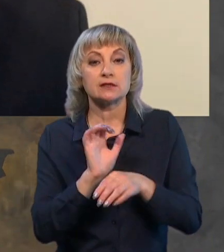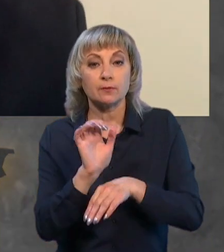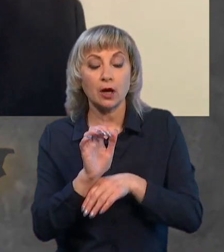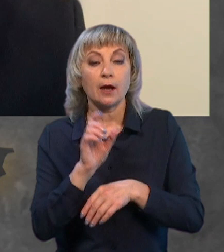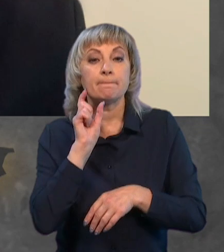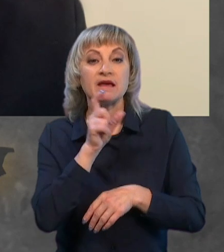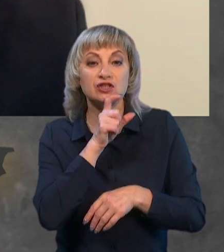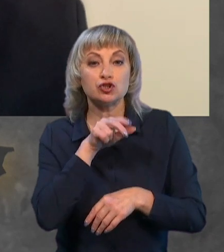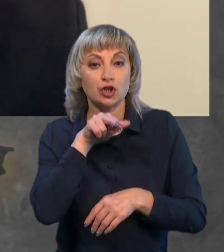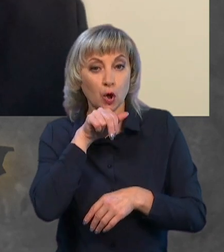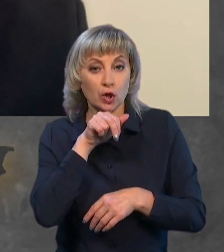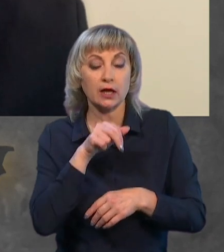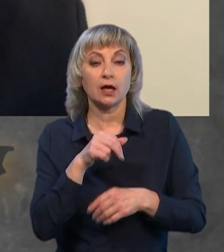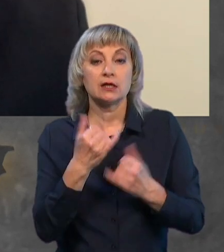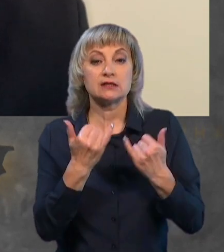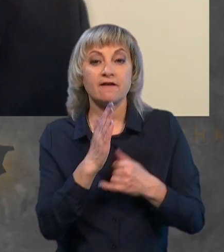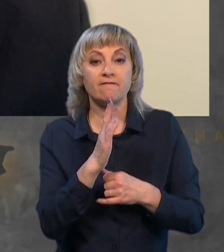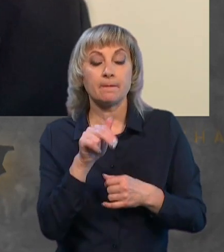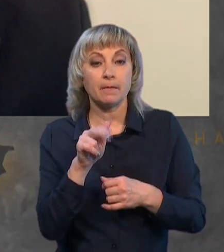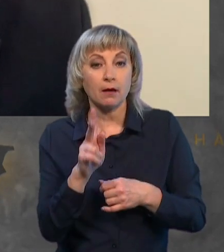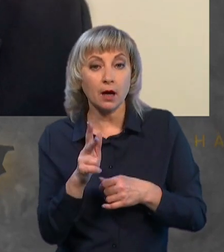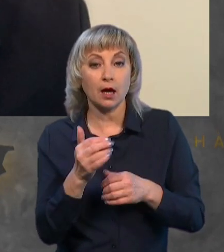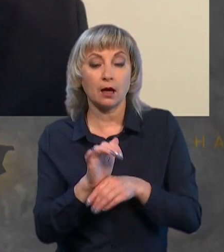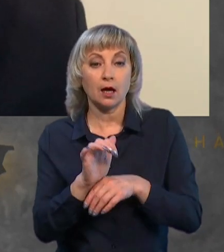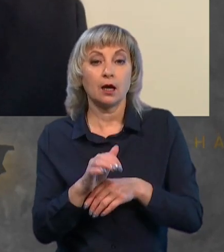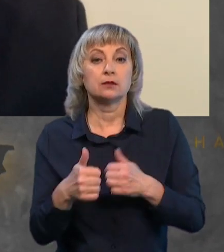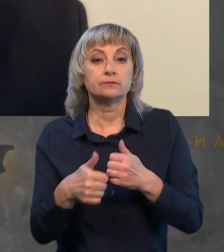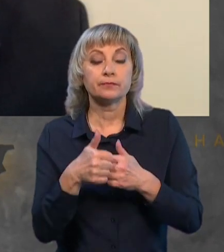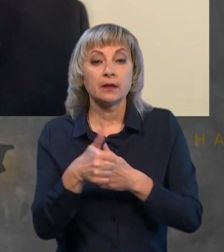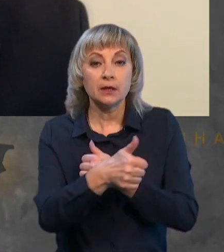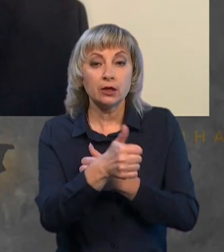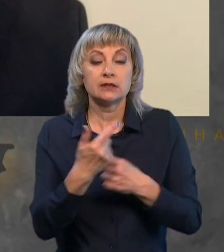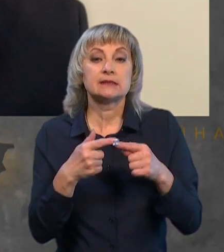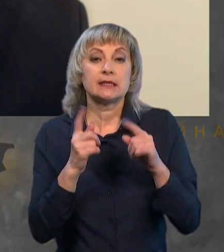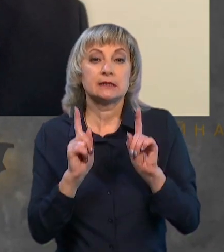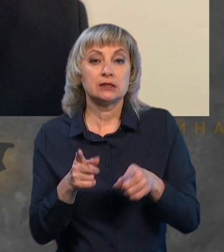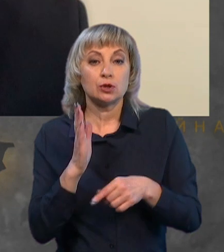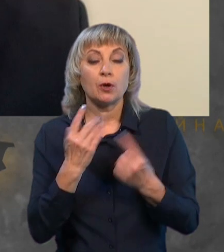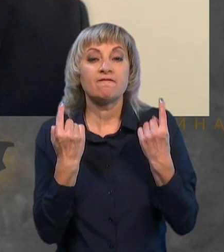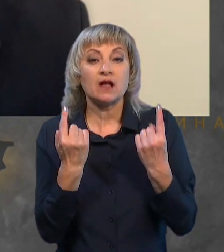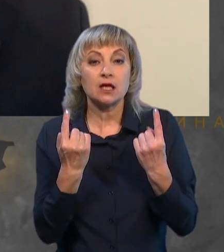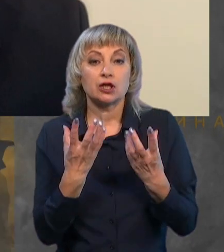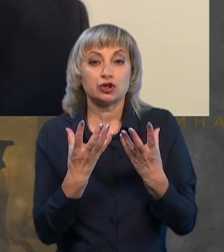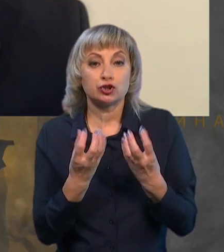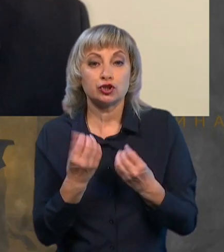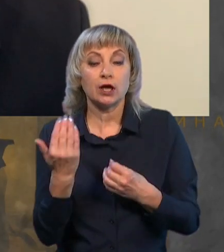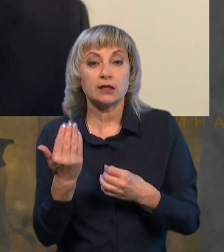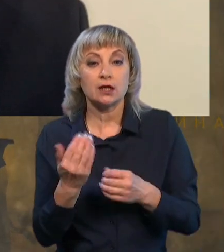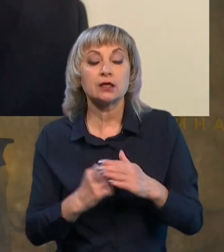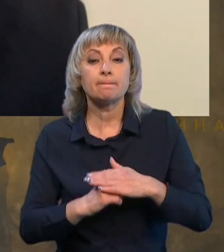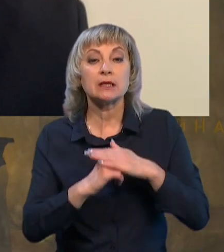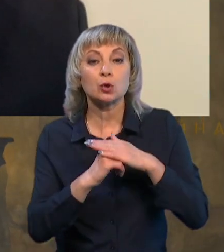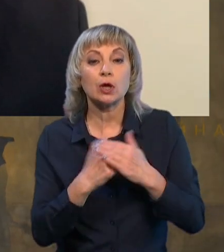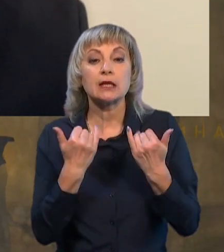Але, власне, ВПК вони сьогодні ставлять як приоритет, і тому, дійсно, це буде велике-велике ще їхній підґрунті для